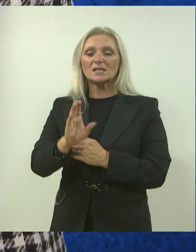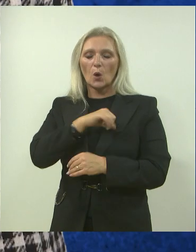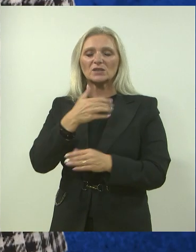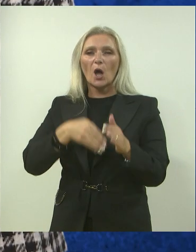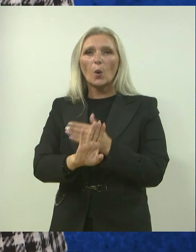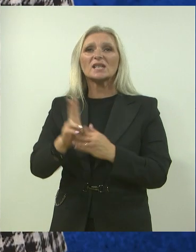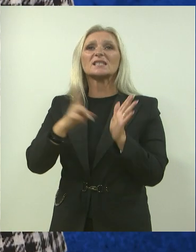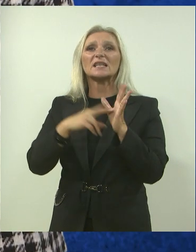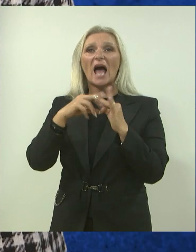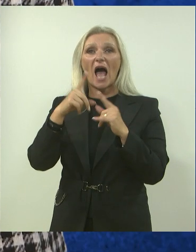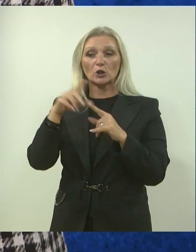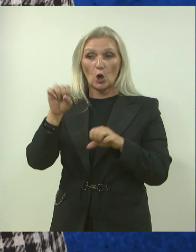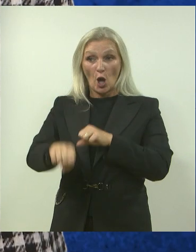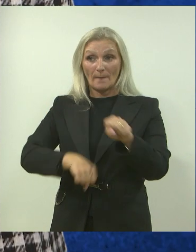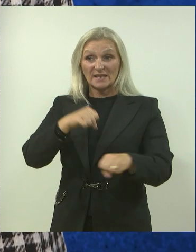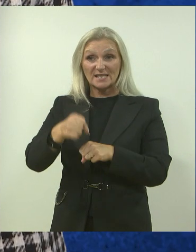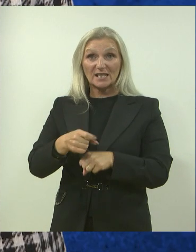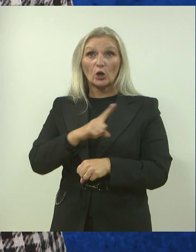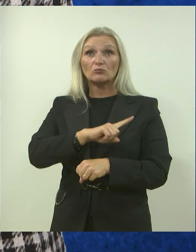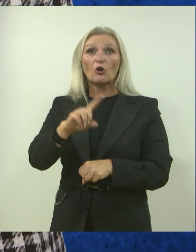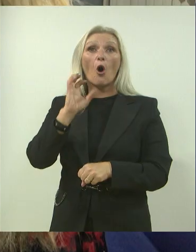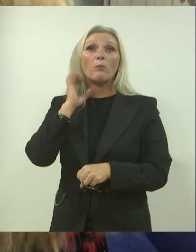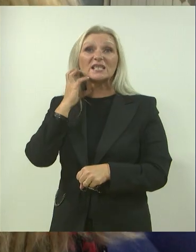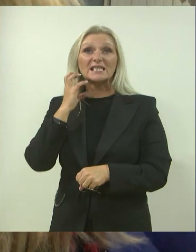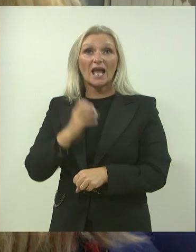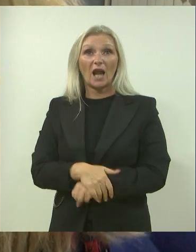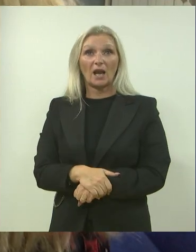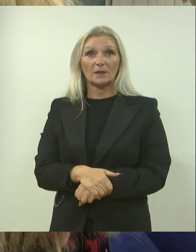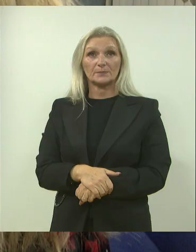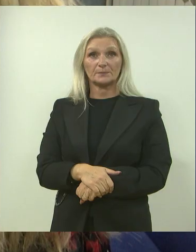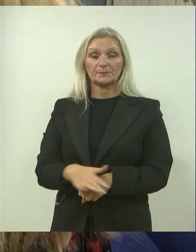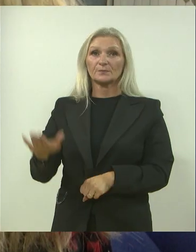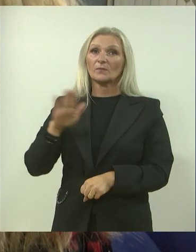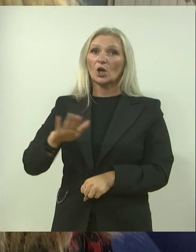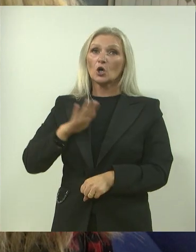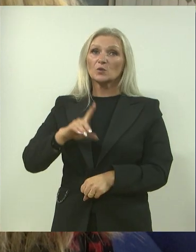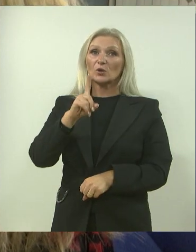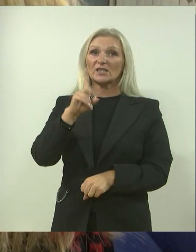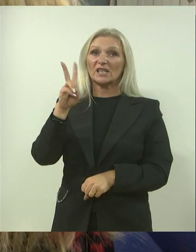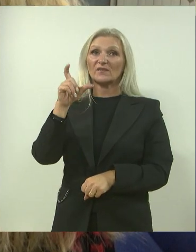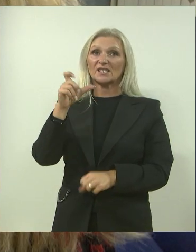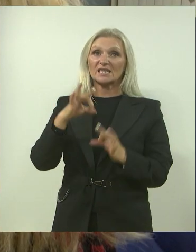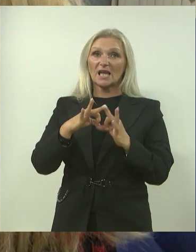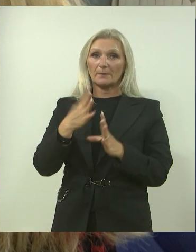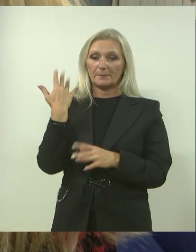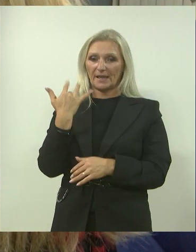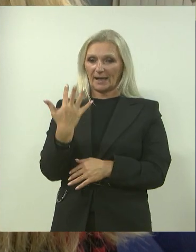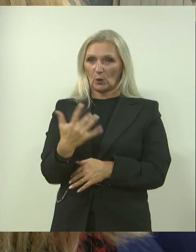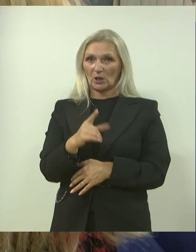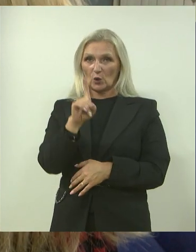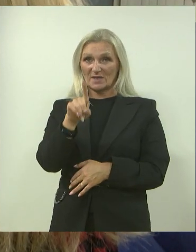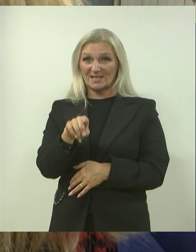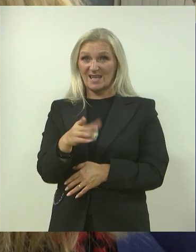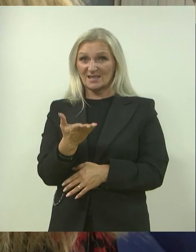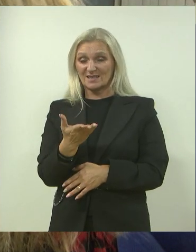NATO Savez, biciklom je putovao čak do Brisela. Gospodina Ivica, vi ste dakle prije nekoliko mjeseci,